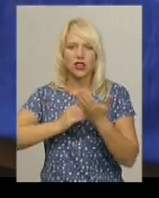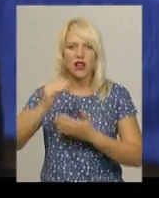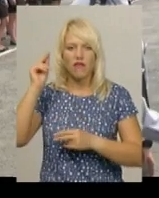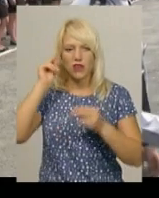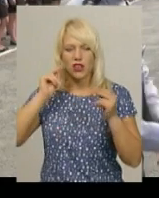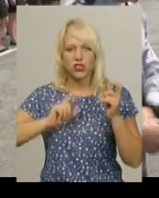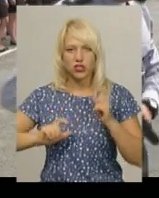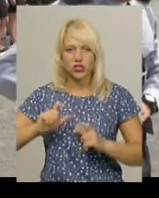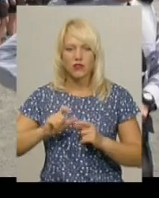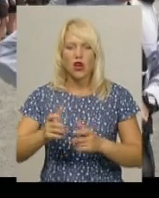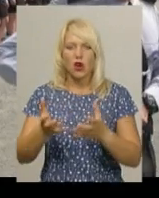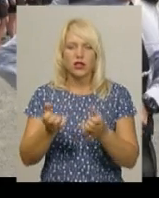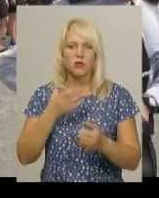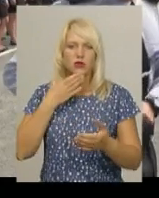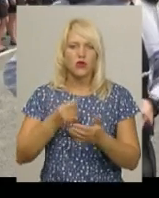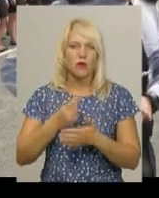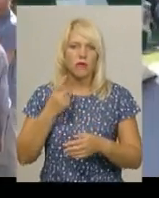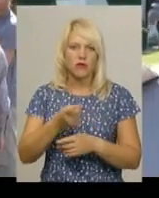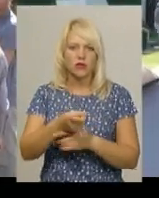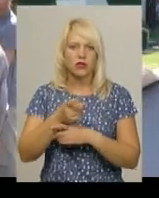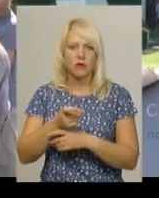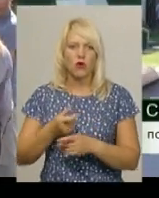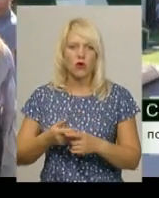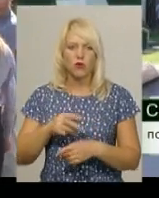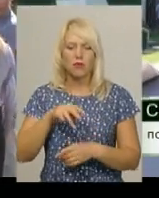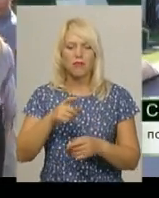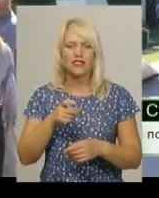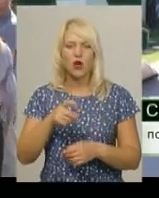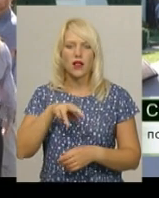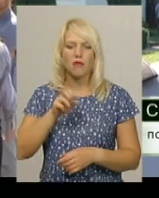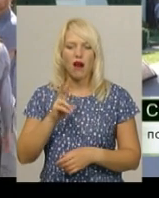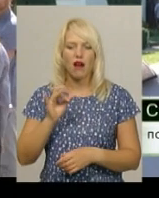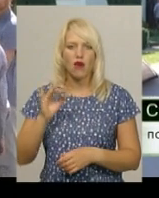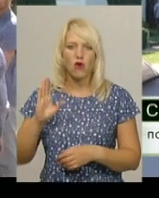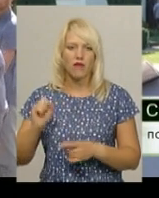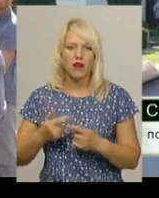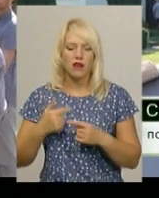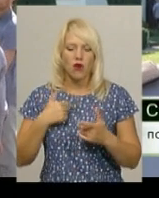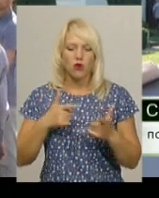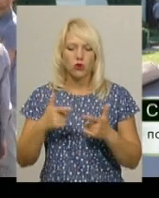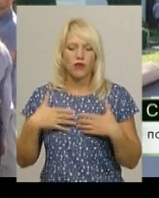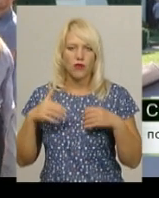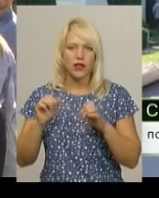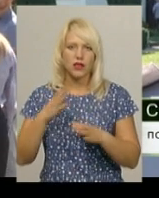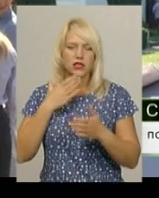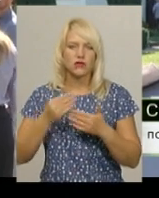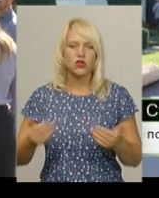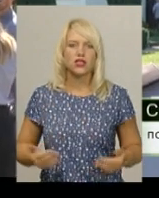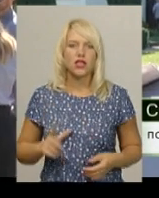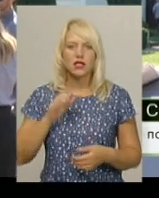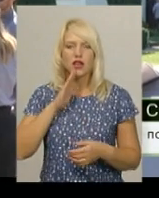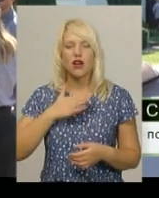вогнепальну табельну зброю – пістолети Макарова. Я готовий покласти своє життя за нашу Україну, за її